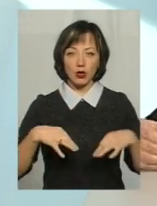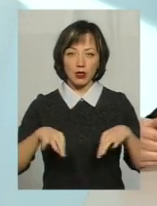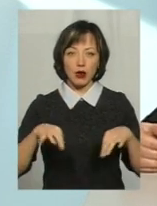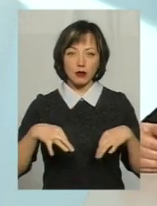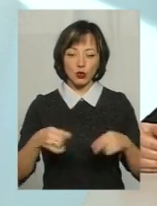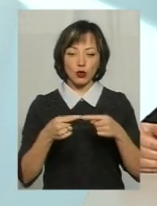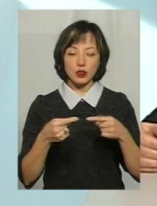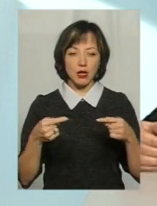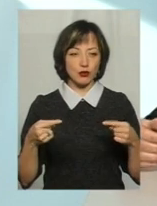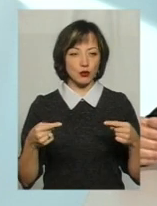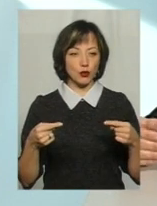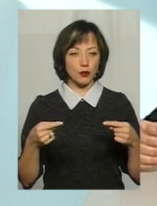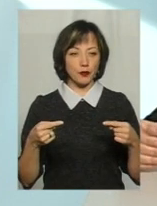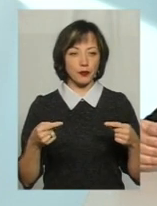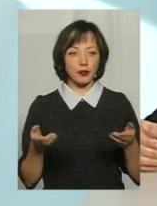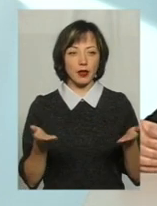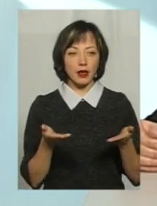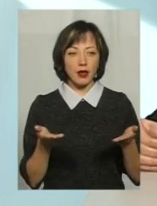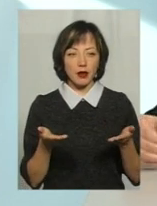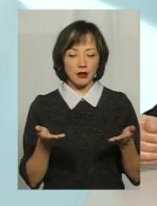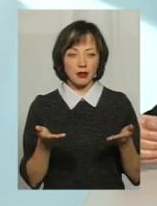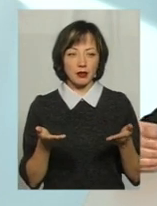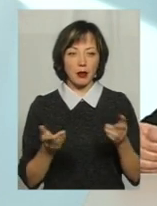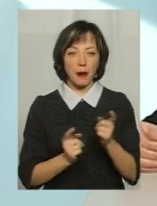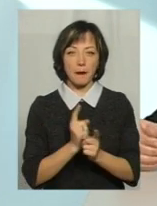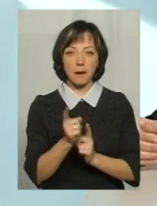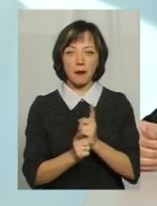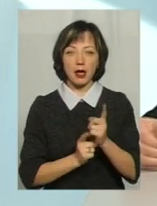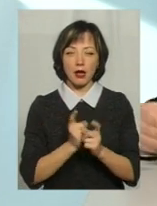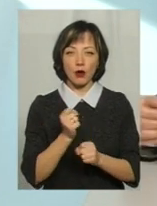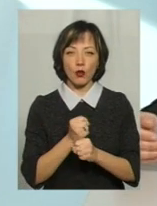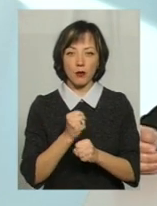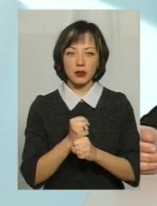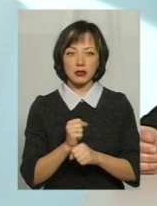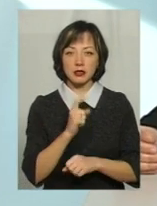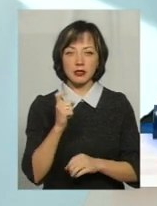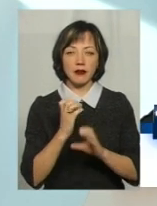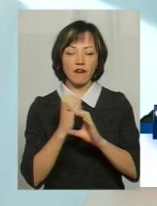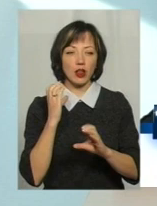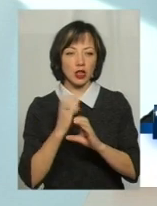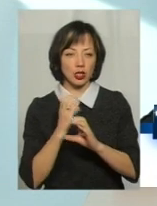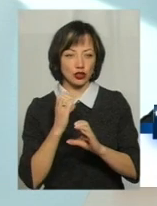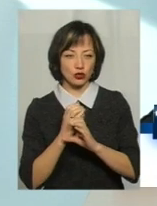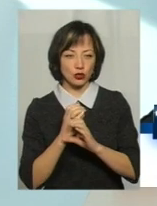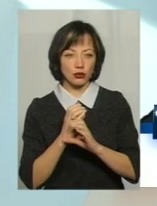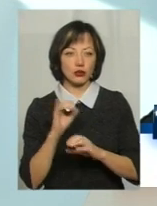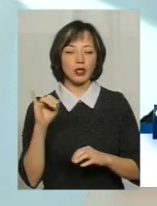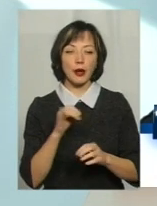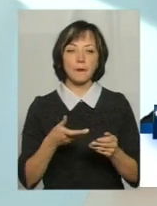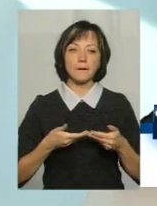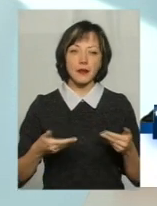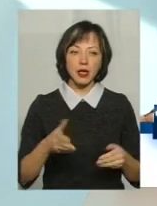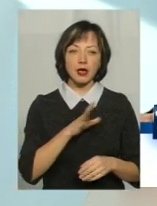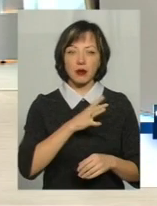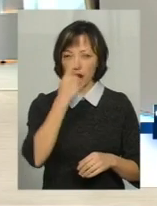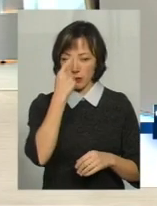засобу, який перероблений з вантажного. І ми попереджали про